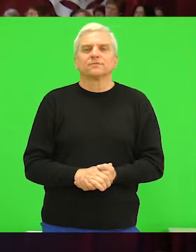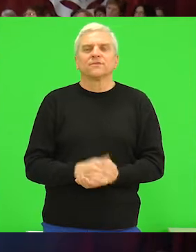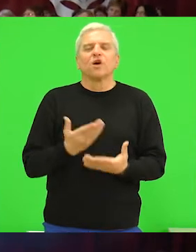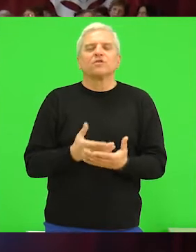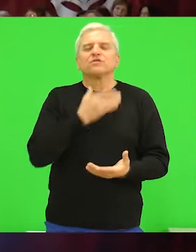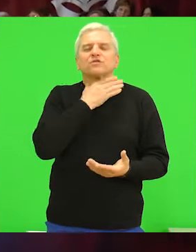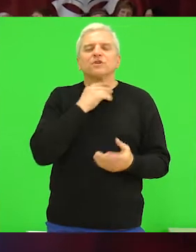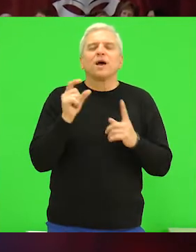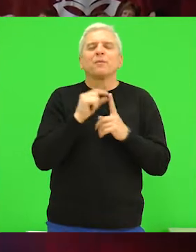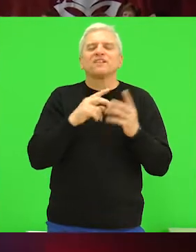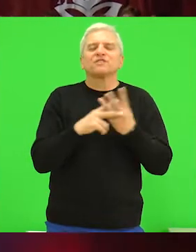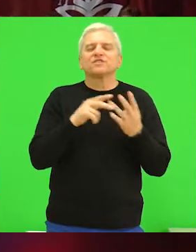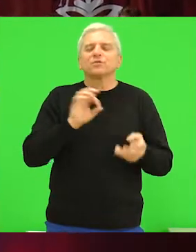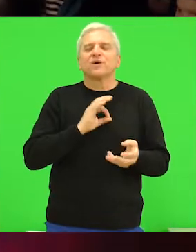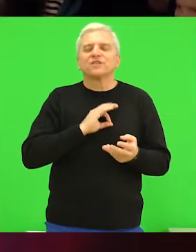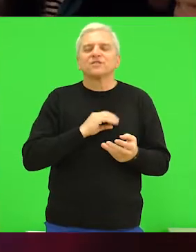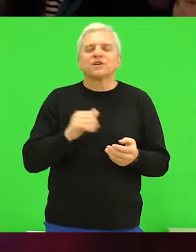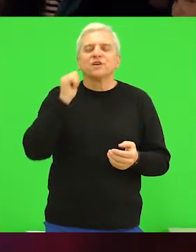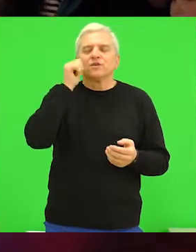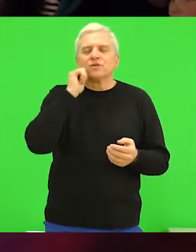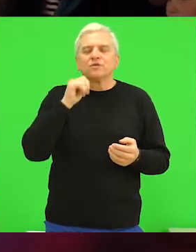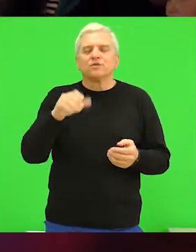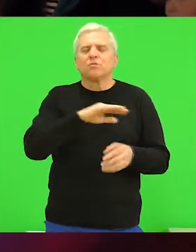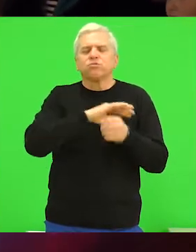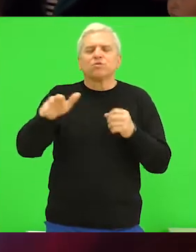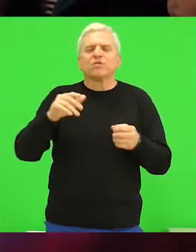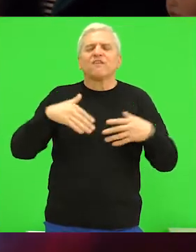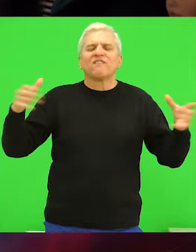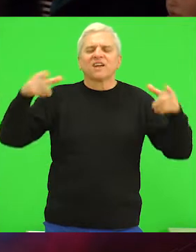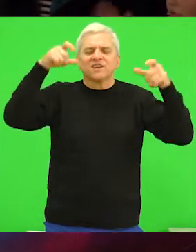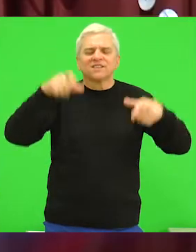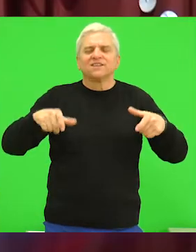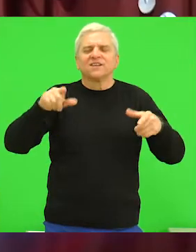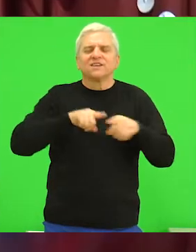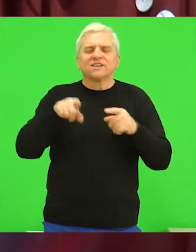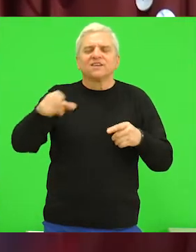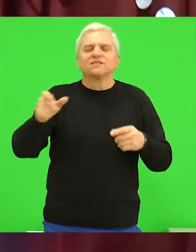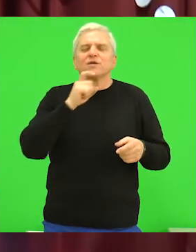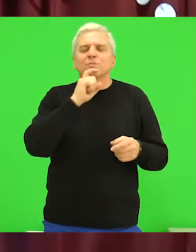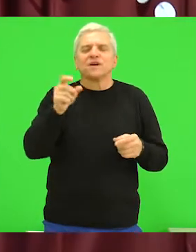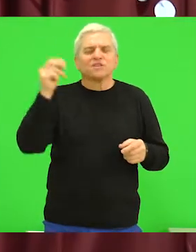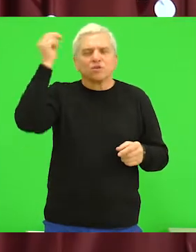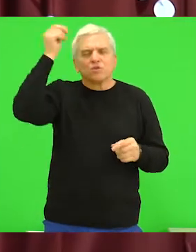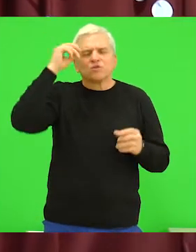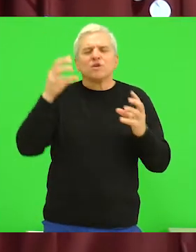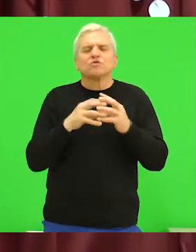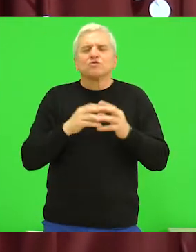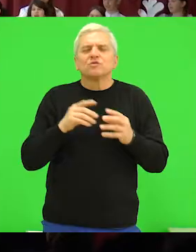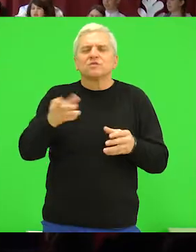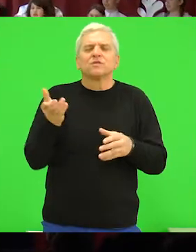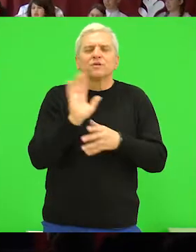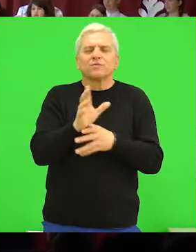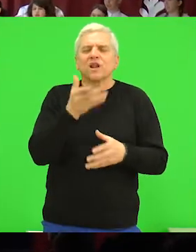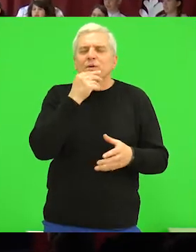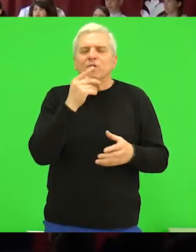Osobna škola Petefi Šandor u Bečeju juče je u prepunoj velikoj sali istoimenog Mađarsko kulturnog društva